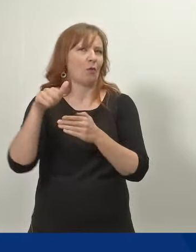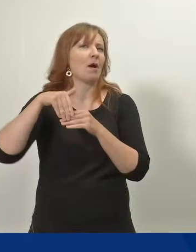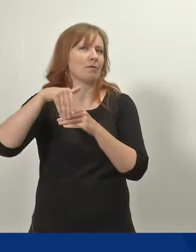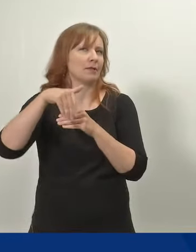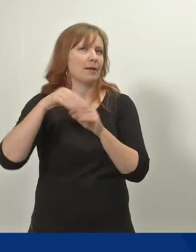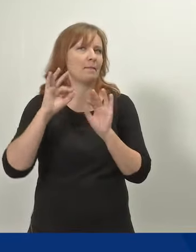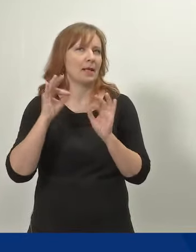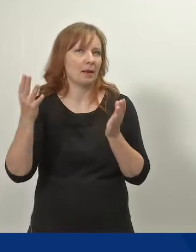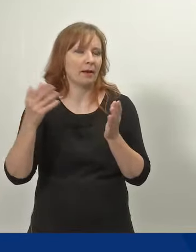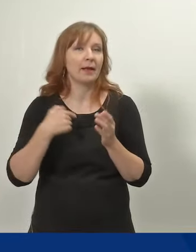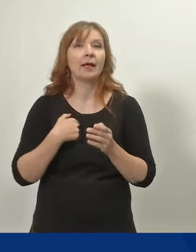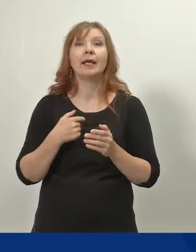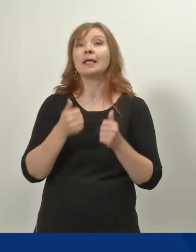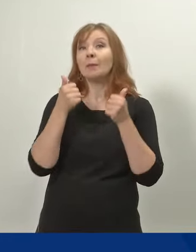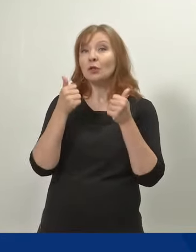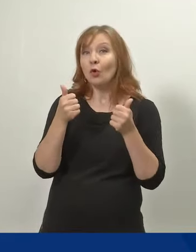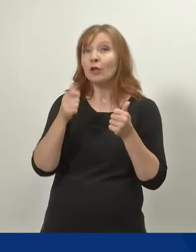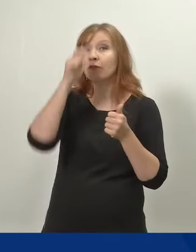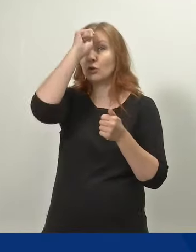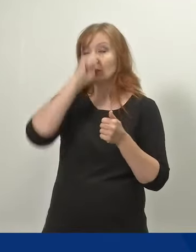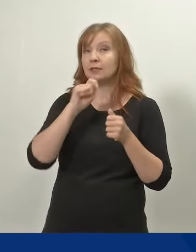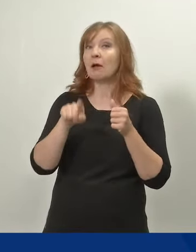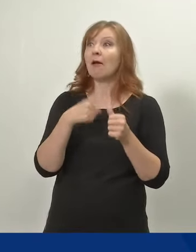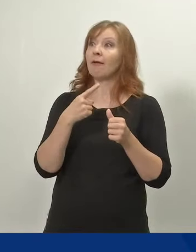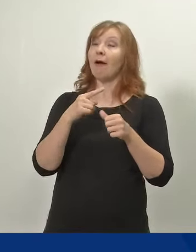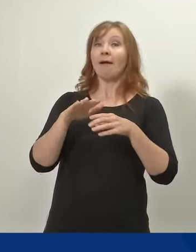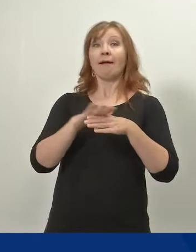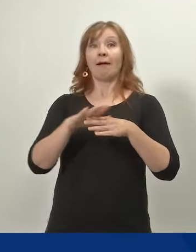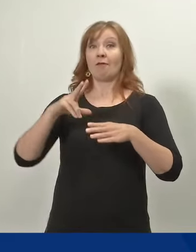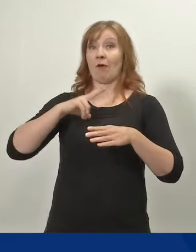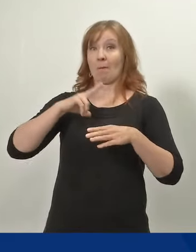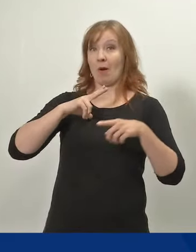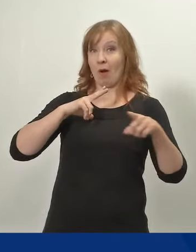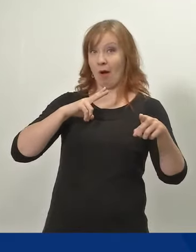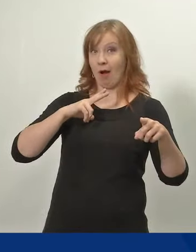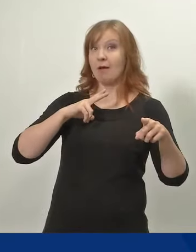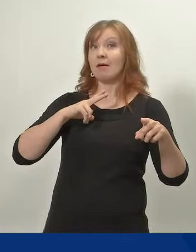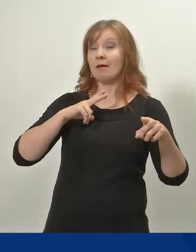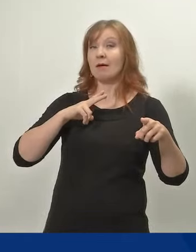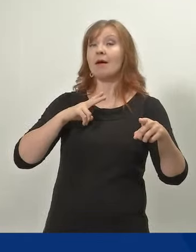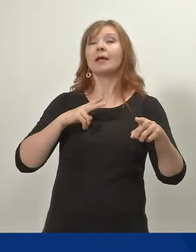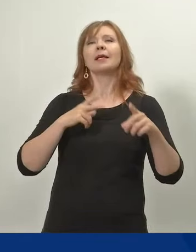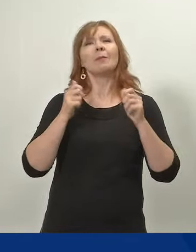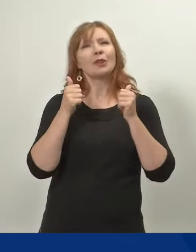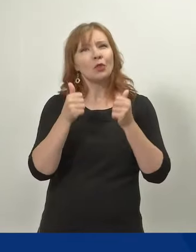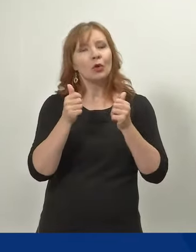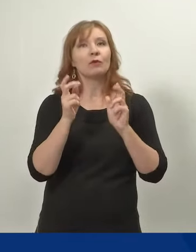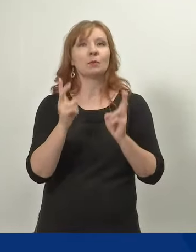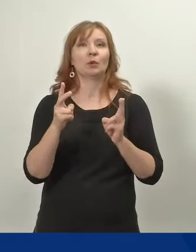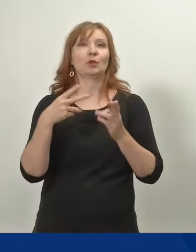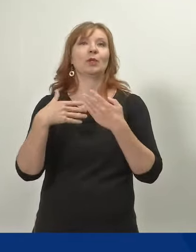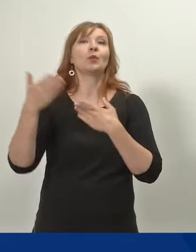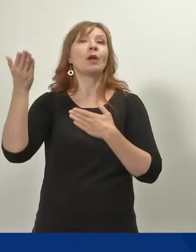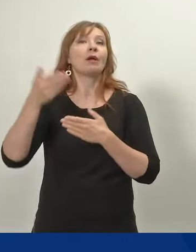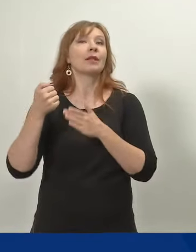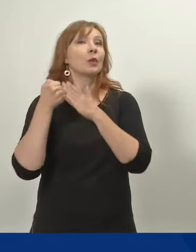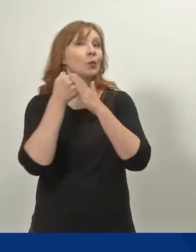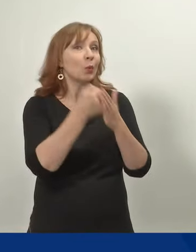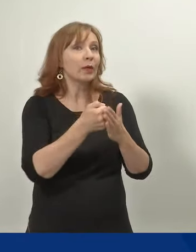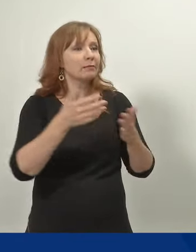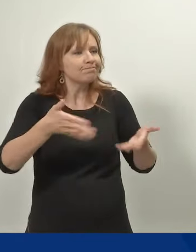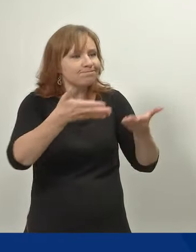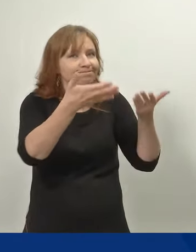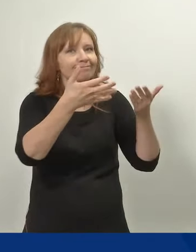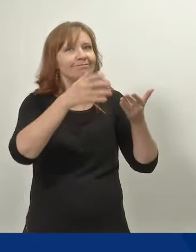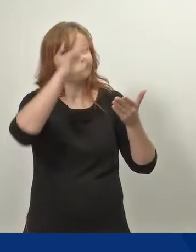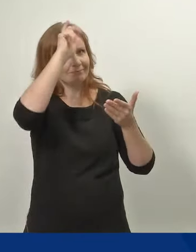isiä käyttämään vapaita, se myös helpottaa sitä, ja myös, että työnantajat tukevat miesten perhevapaiden